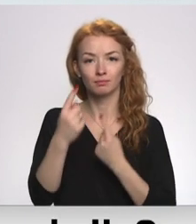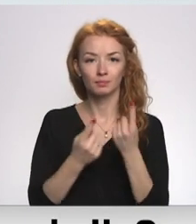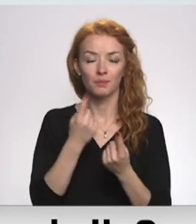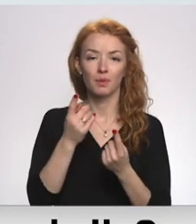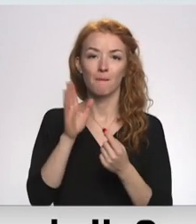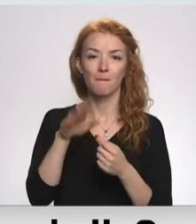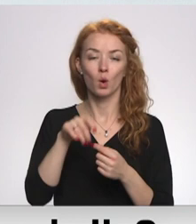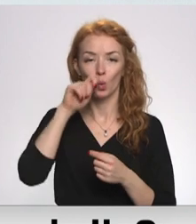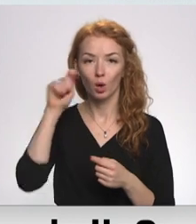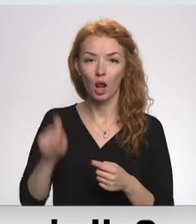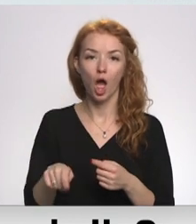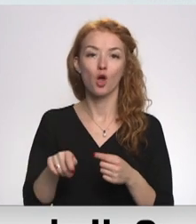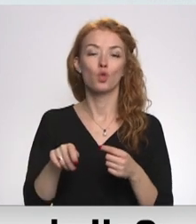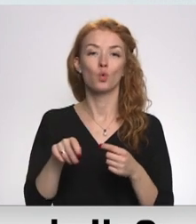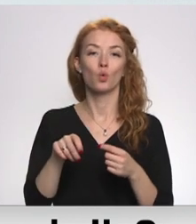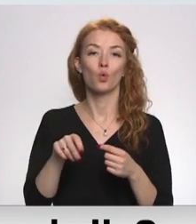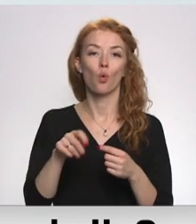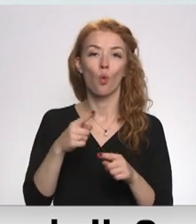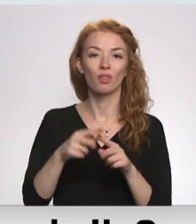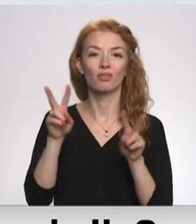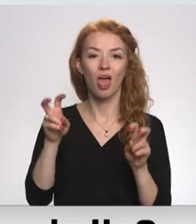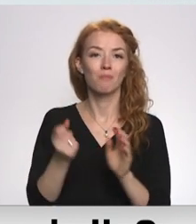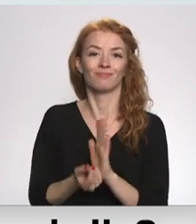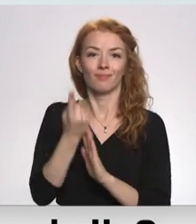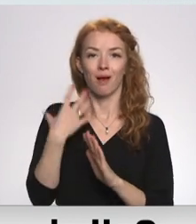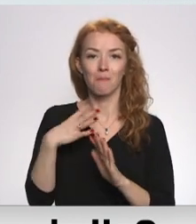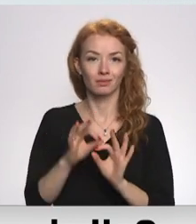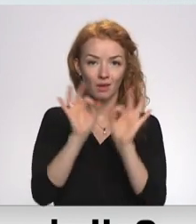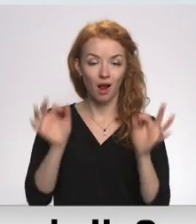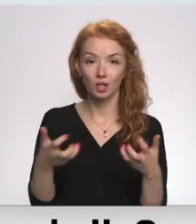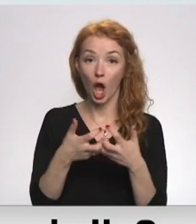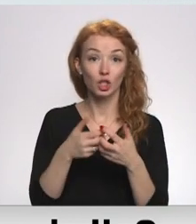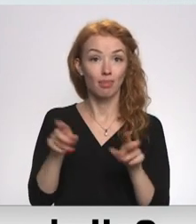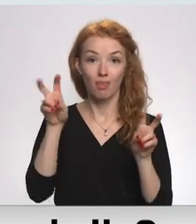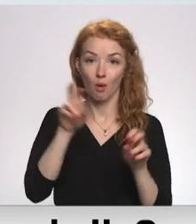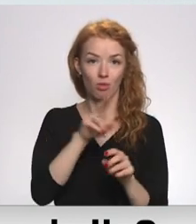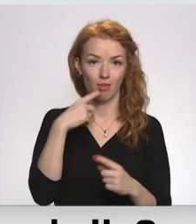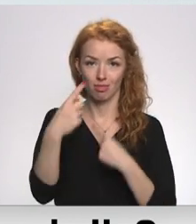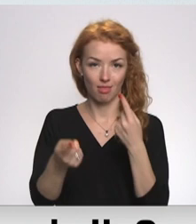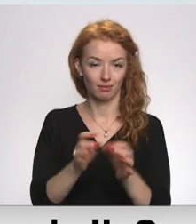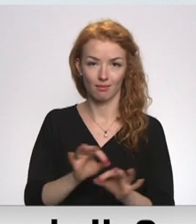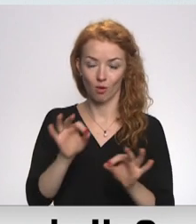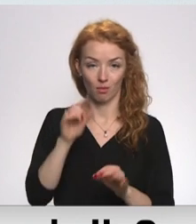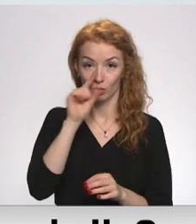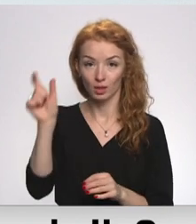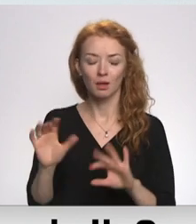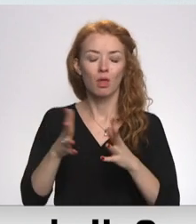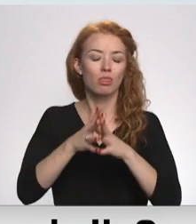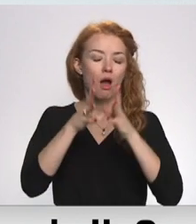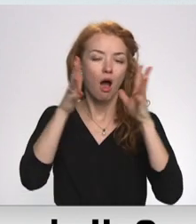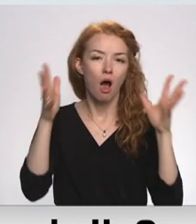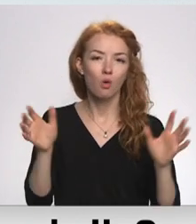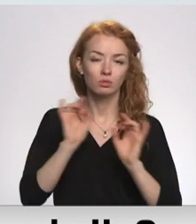Denacifikācija un tās tēmas, ar ko šis karš sākās, principā vispār neparādījās. Savukārt, ļoti, ļoti daudz laika tika